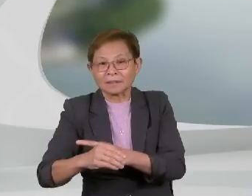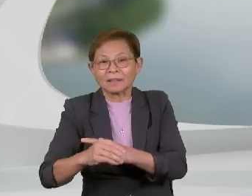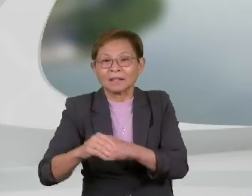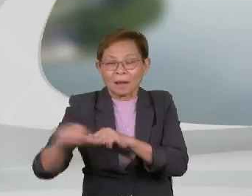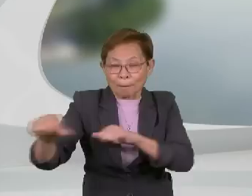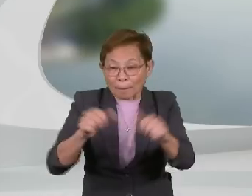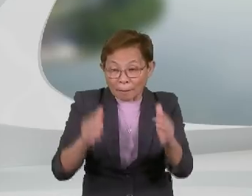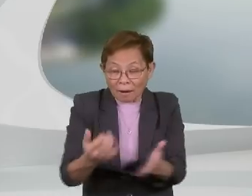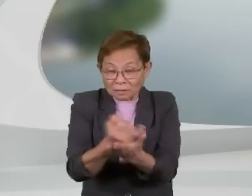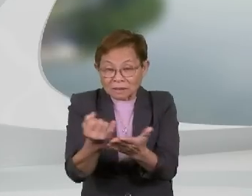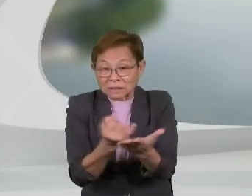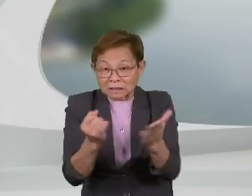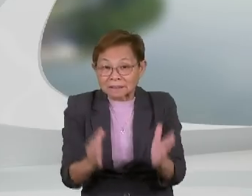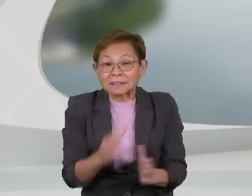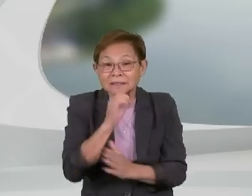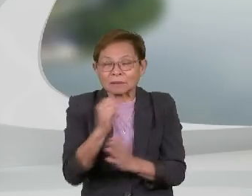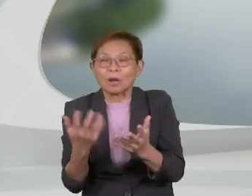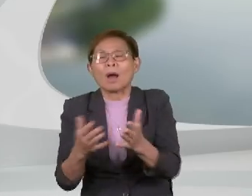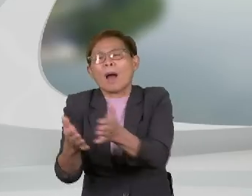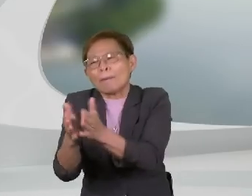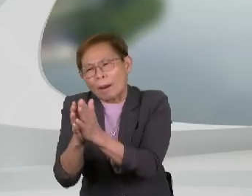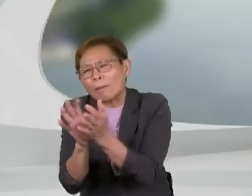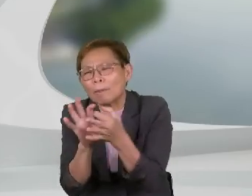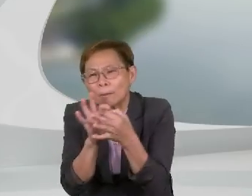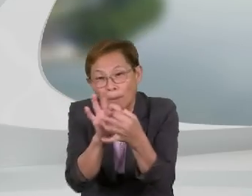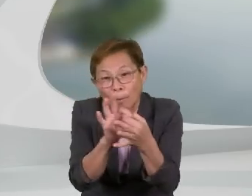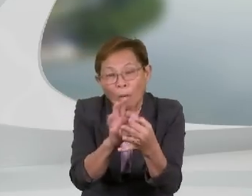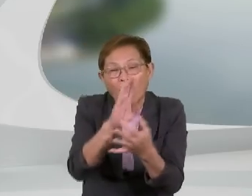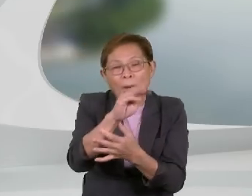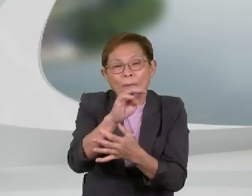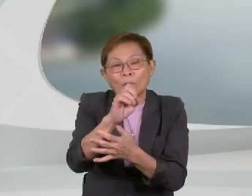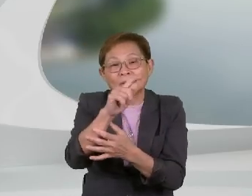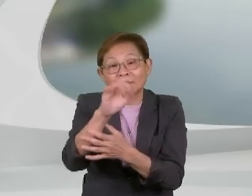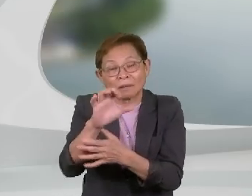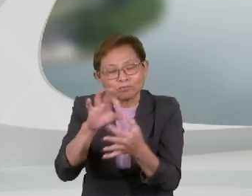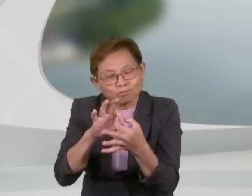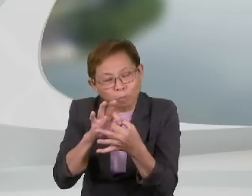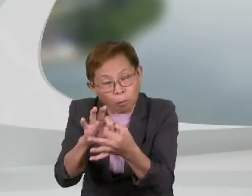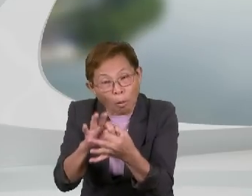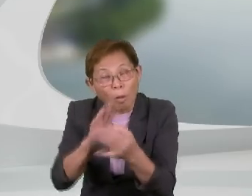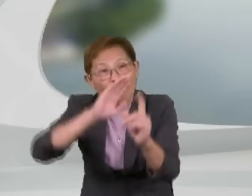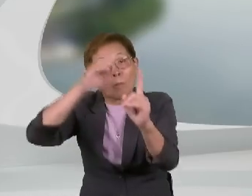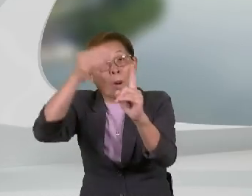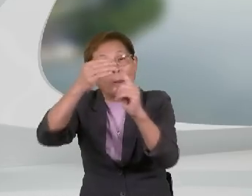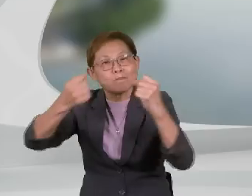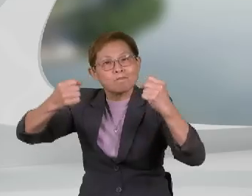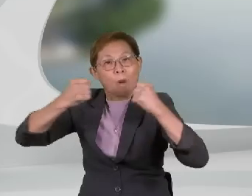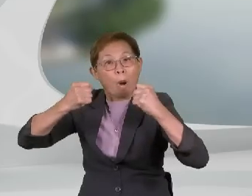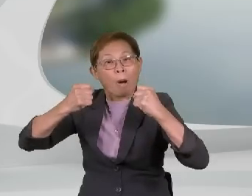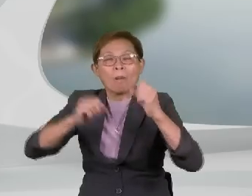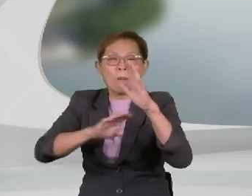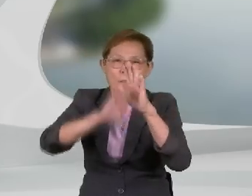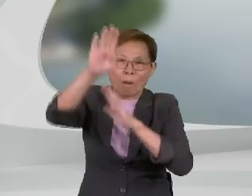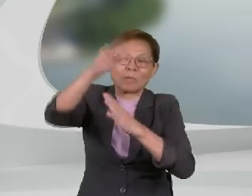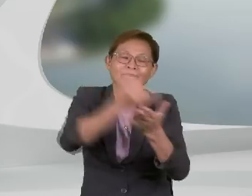seni diminta berkolaborasi dengan Kementerian Pelancongan dan Kebudayaan, MOTAK, ke arah memperkasa lagi